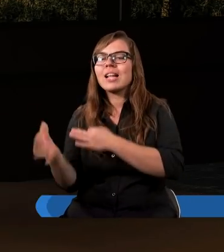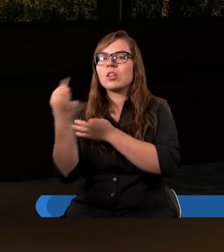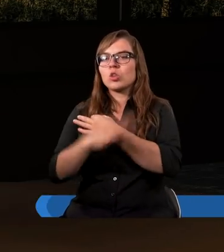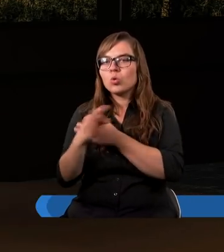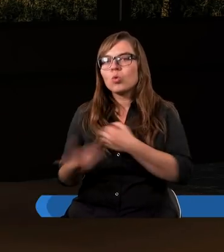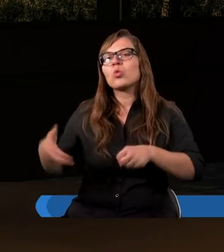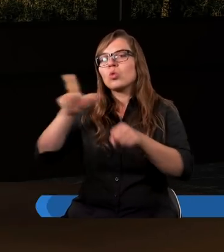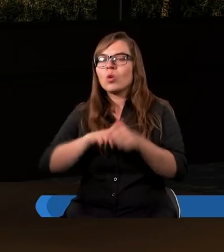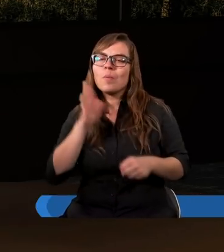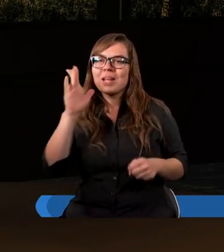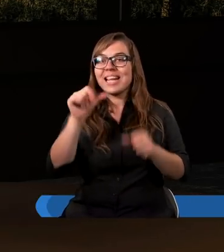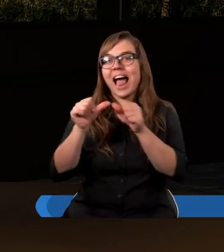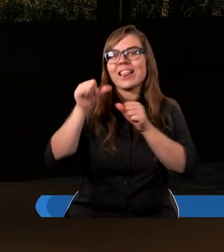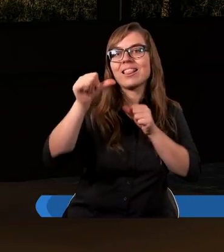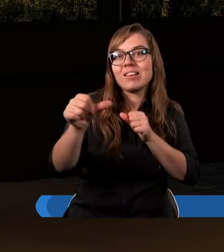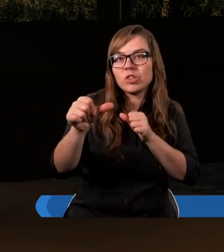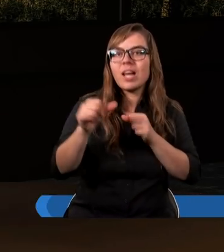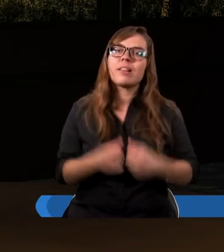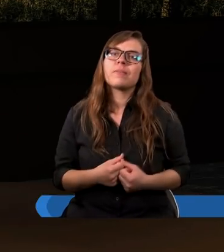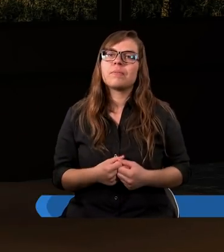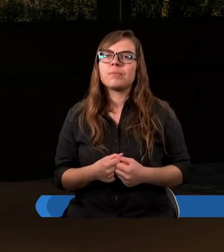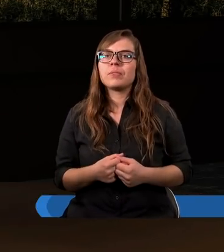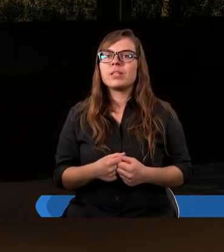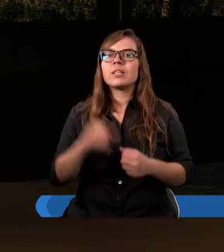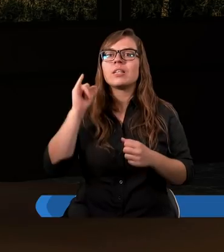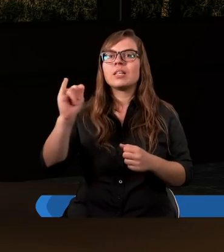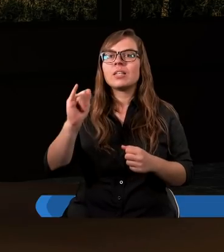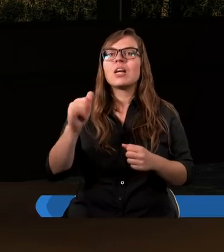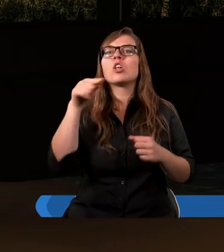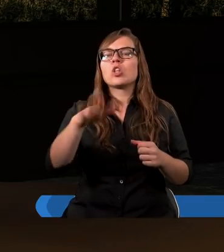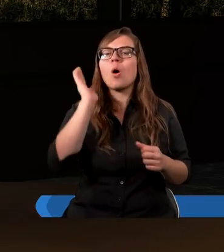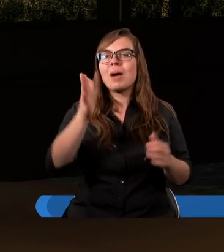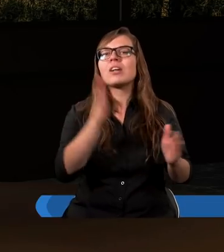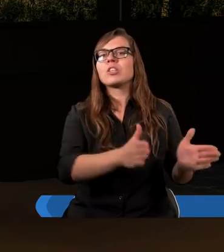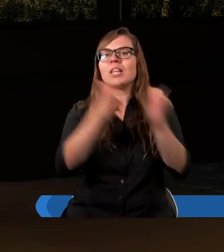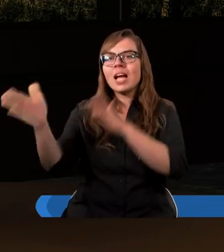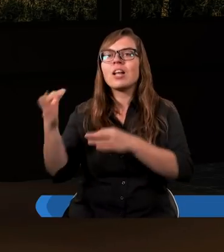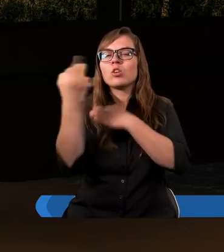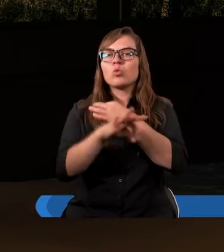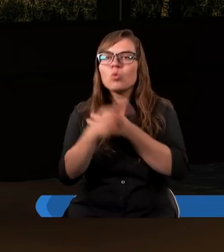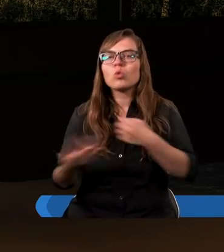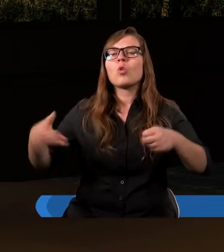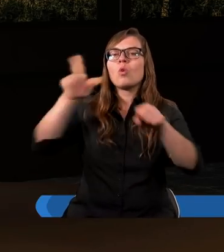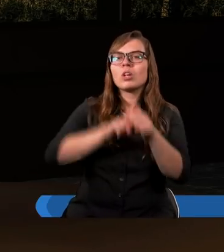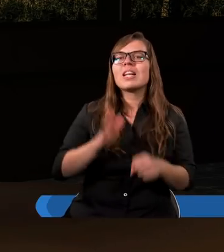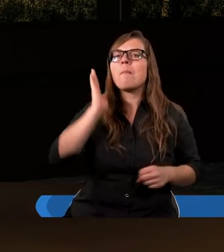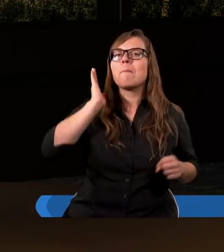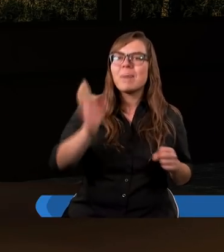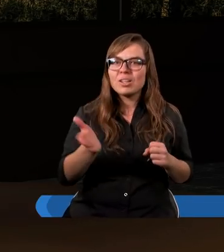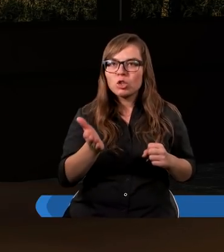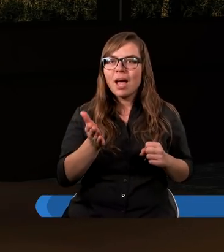które będzie za tydzień. I to będzie studium, w którym będziemy